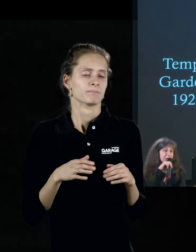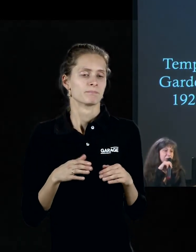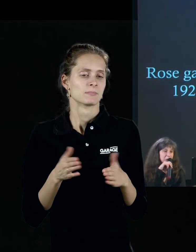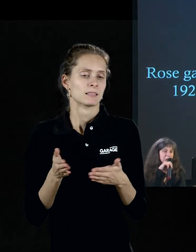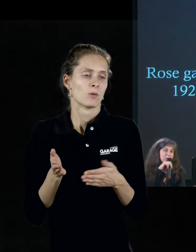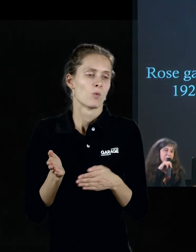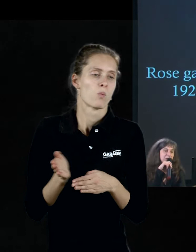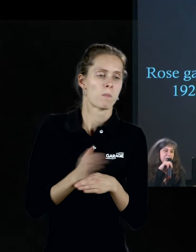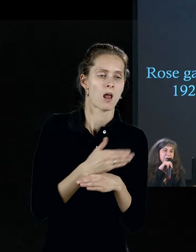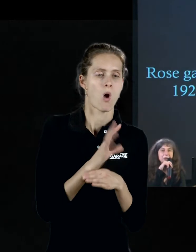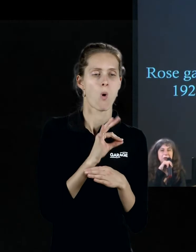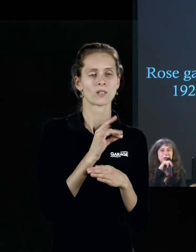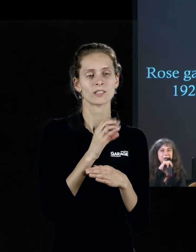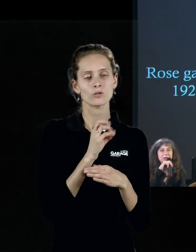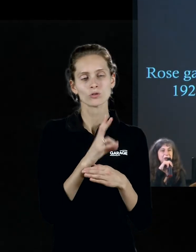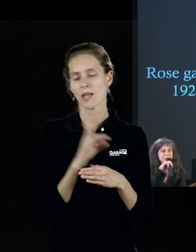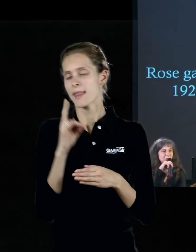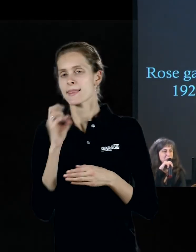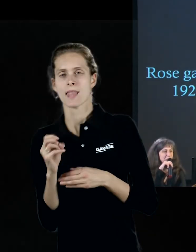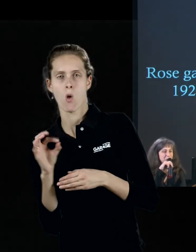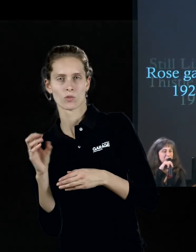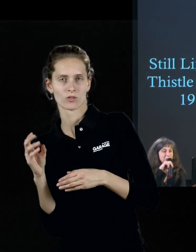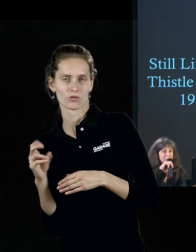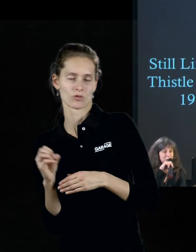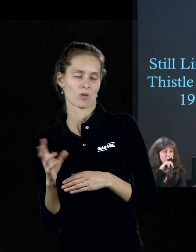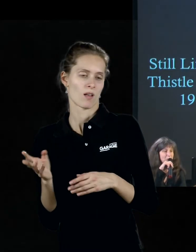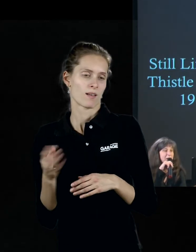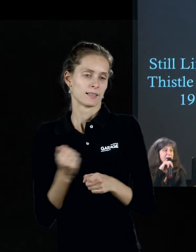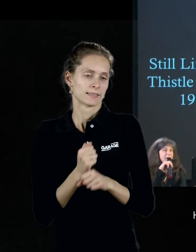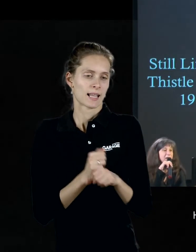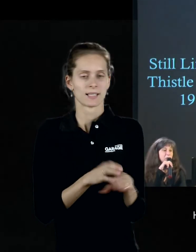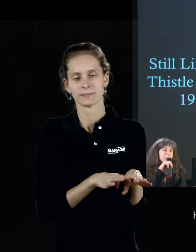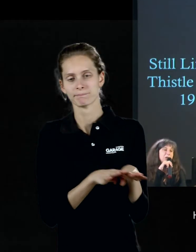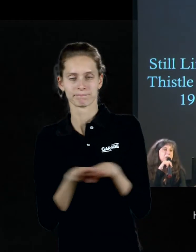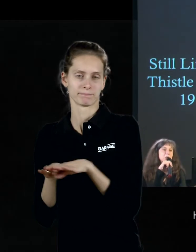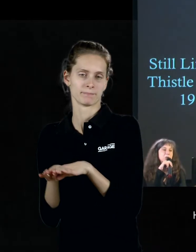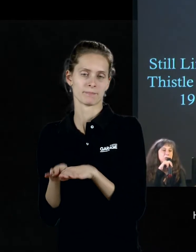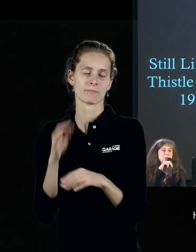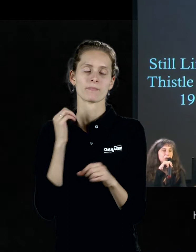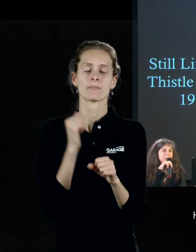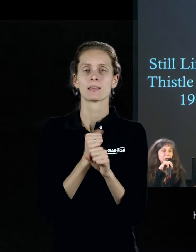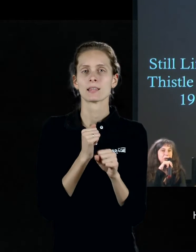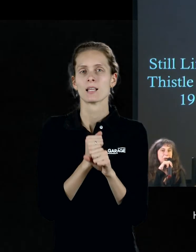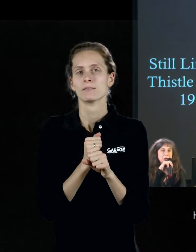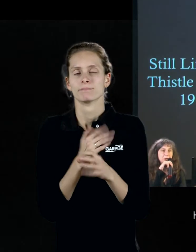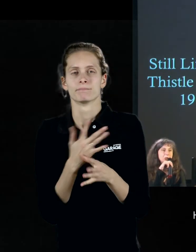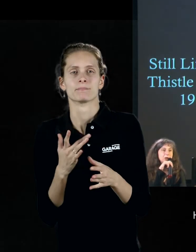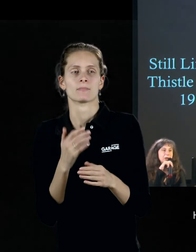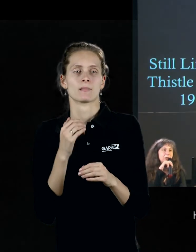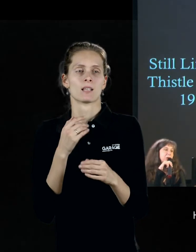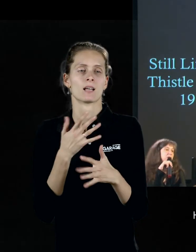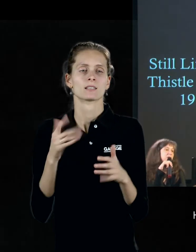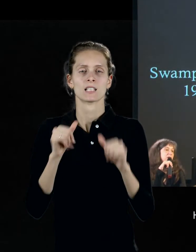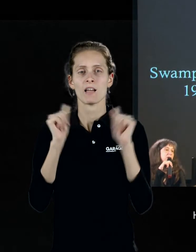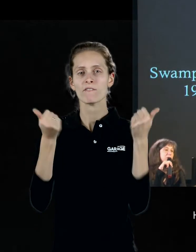Разрастает между таким органическим и кристаллическим ростом форм. Но при этом, поскольку формы эти всё-таки существуют,